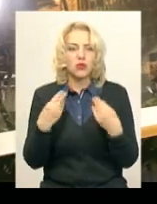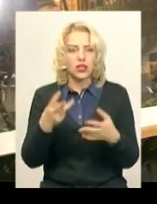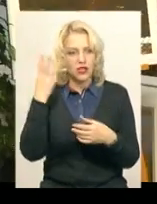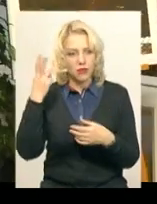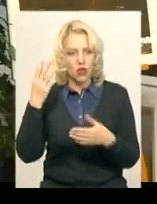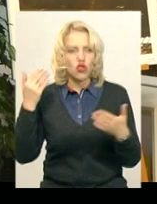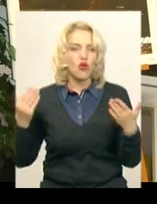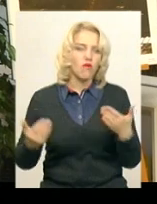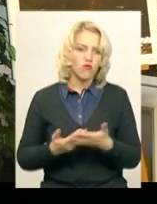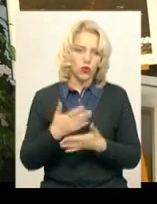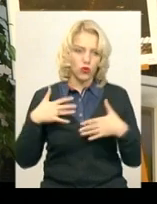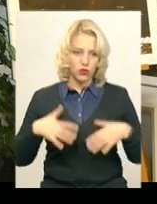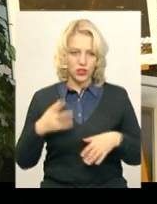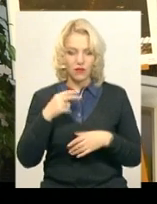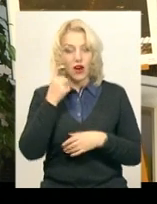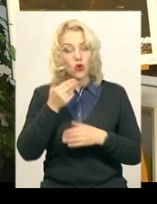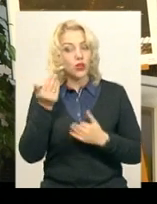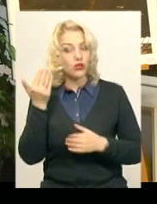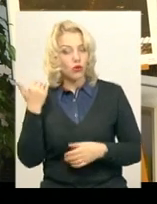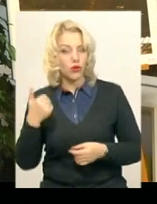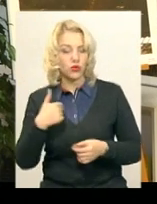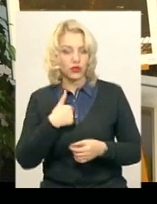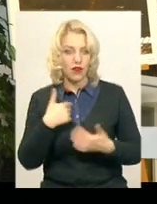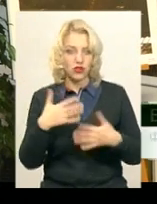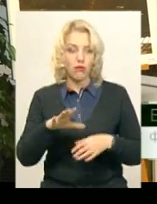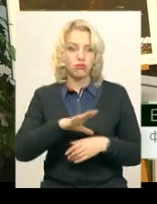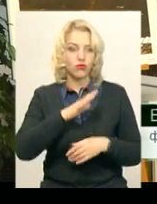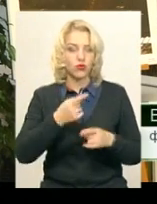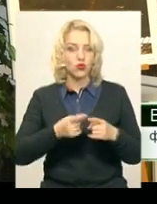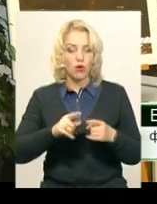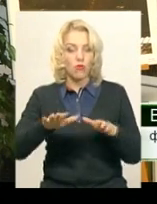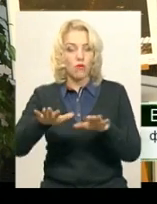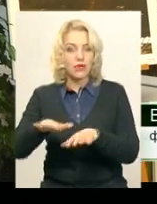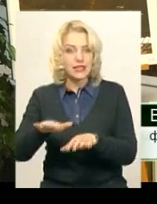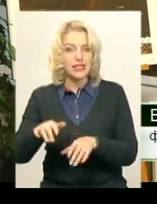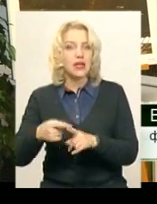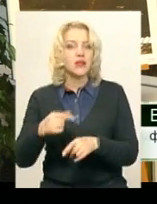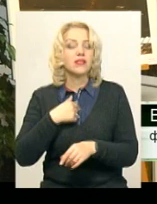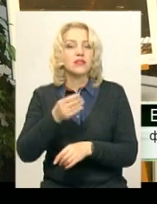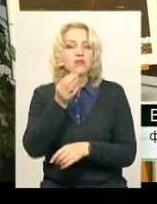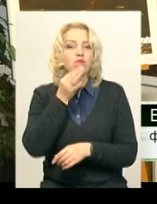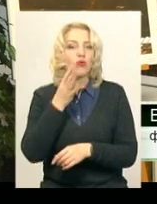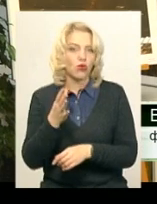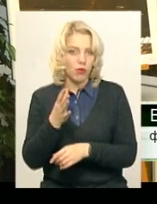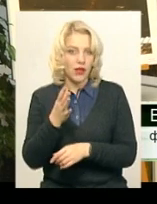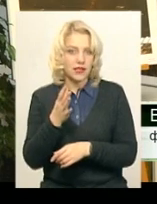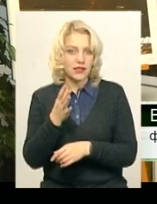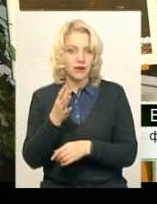Грузію. Два роки тому я вже був в цьому місці, і мені дуже сподобалася